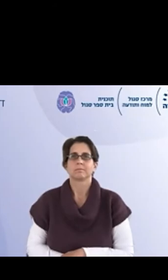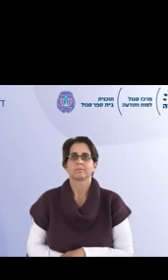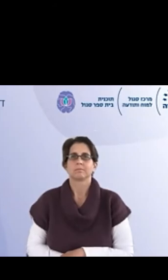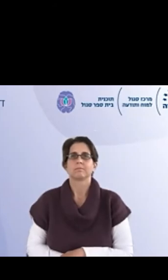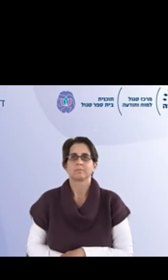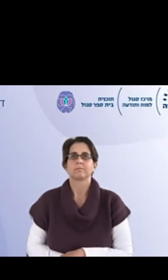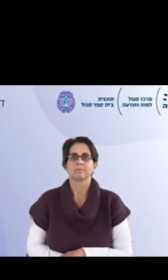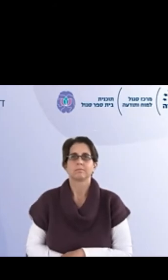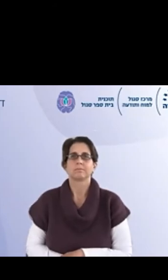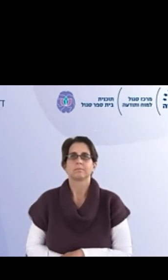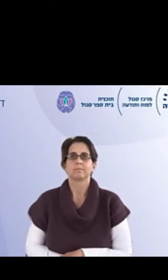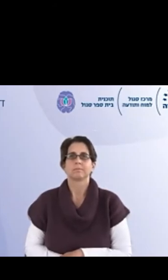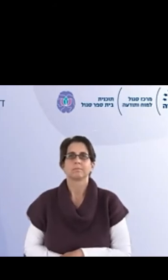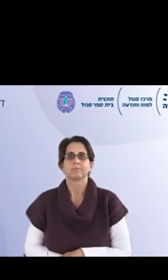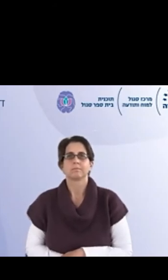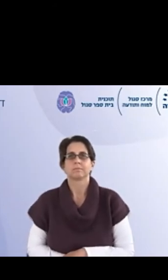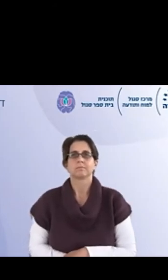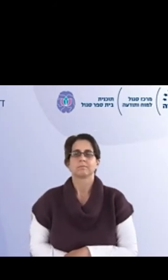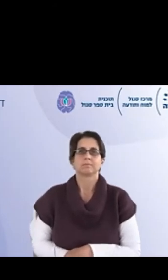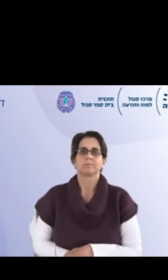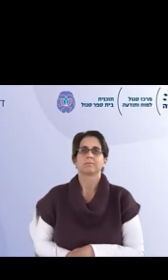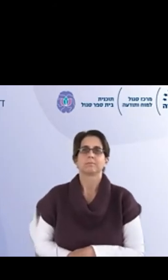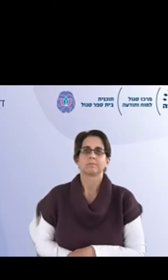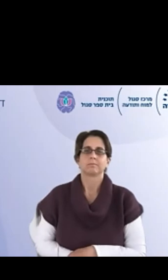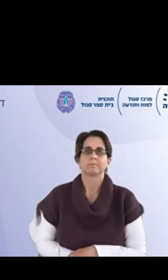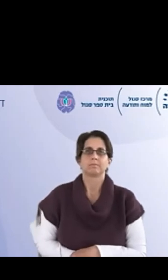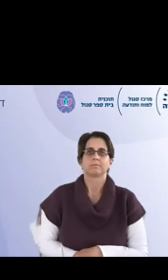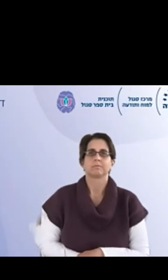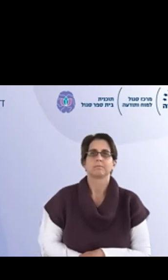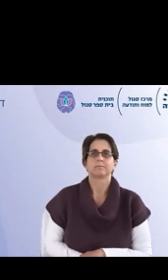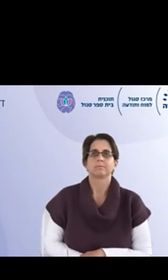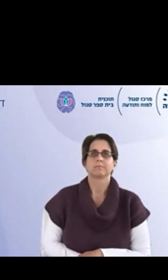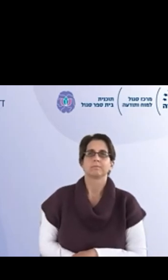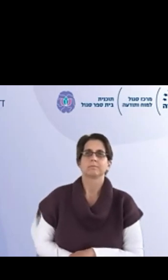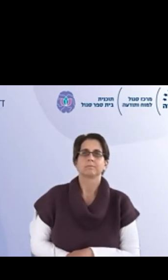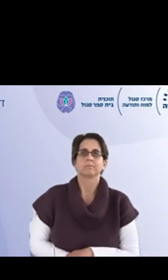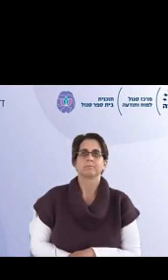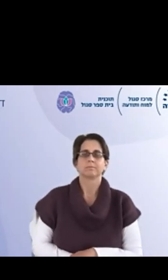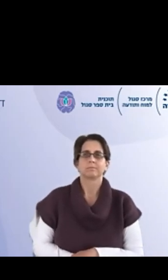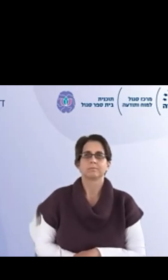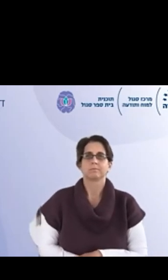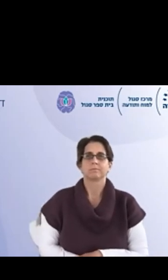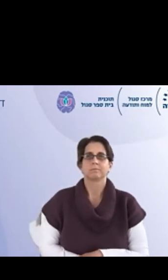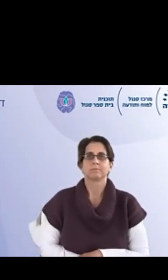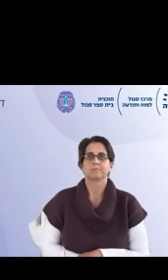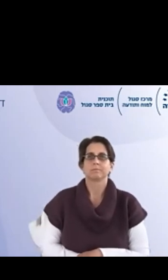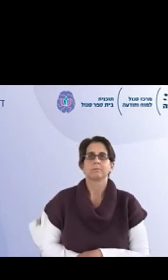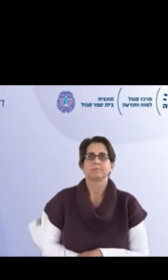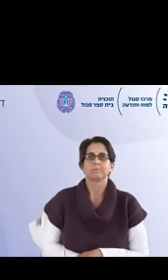זה היה חשוב, אנחנו עושים הכל למענו, אז לא נפספס אותו בדרך כדי להשיג ולעזור לו.